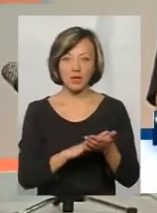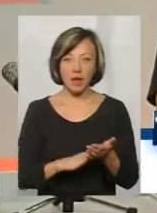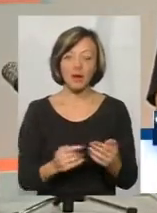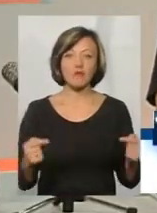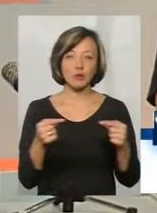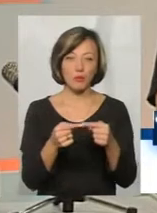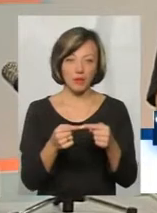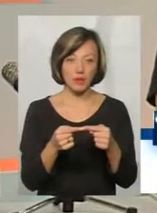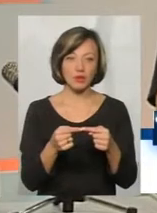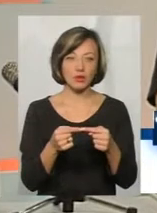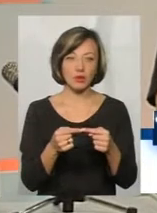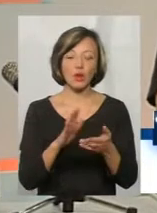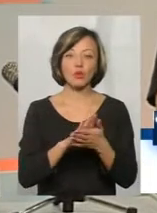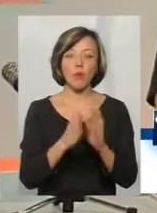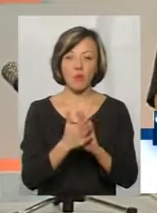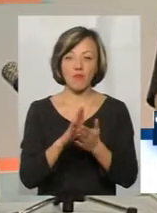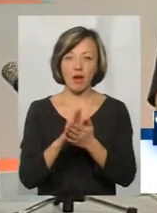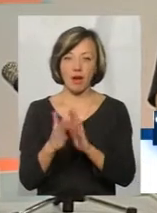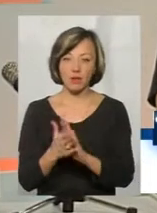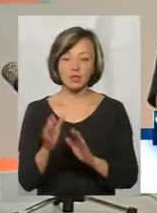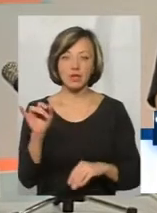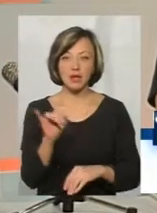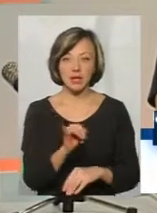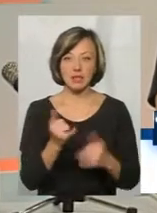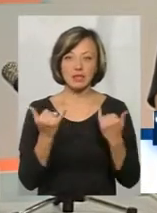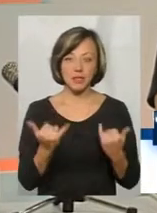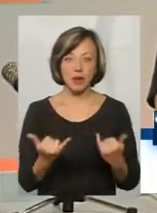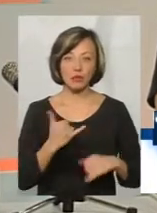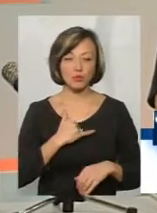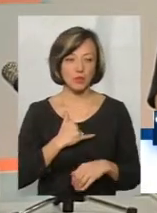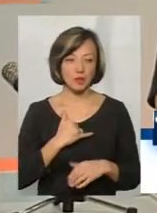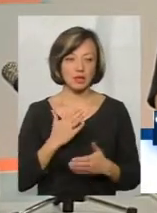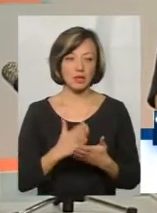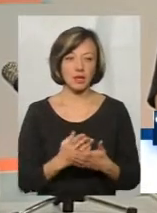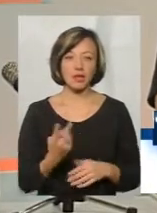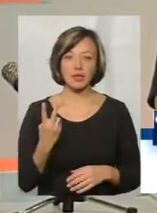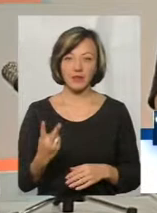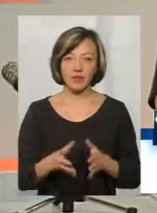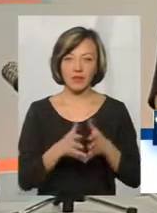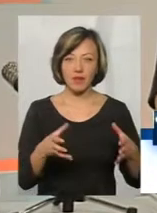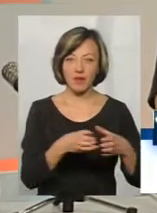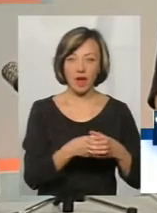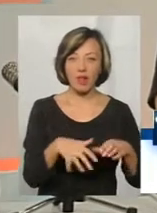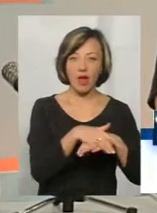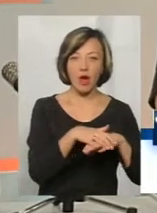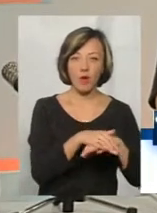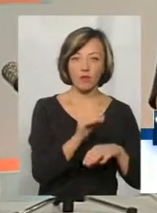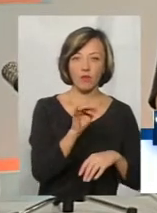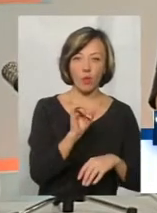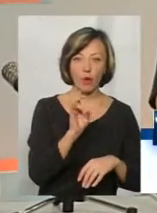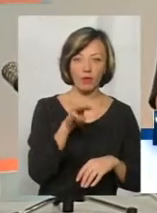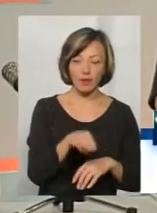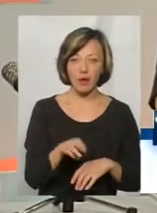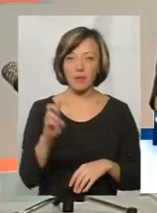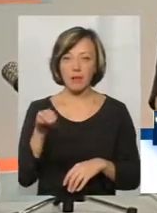відповідно, домовляються, зрештою. І, відповідно, от зараз у нас є дві великі фракції – Народний фронт і БПП, а інші –